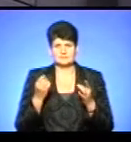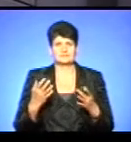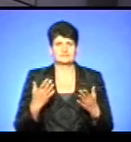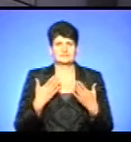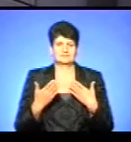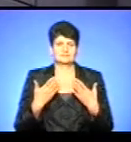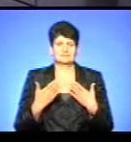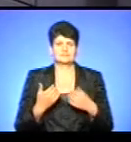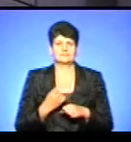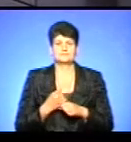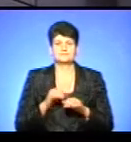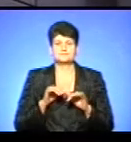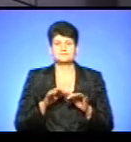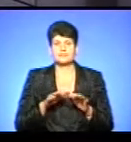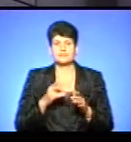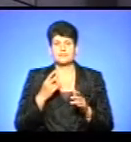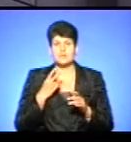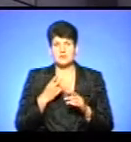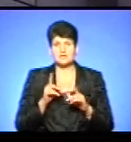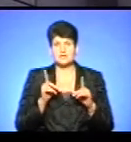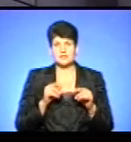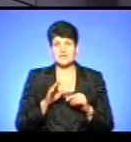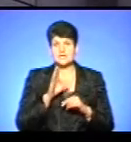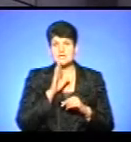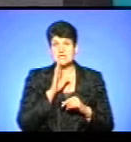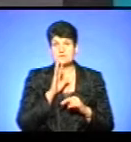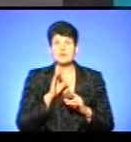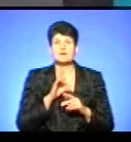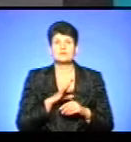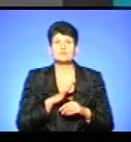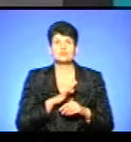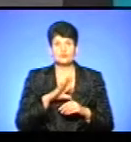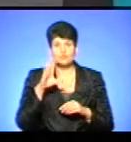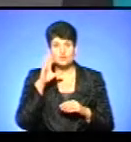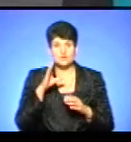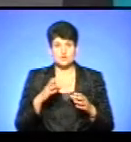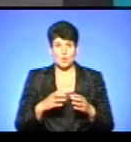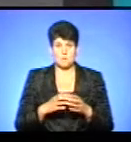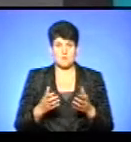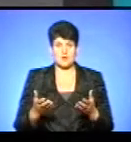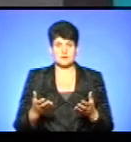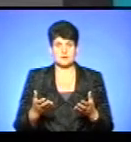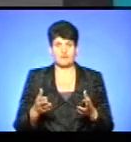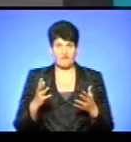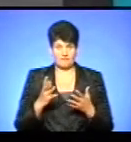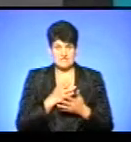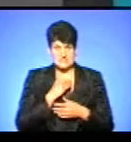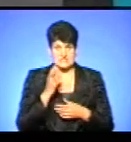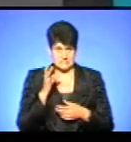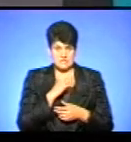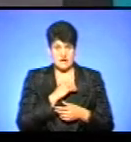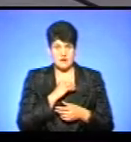робочому. Бачила, ми з вами також їхала дівчина. Як її було в чоловічій сутокомпанії і встигала вона, не